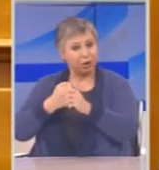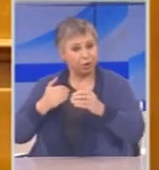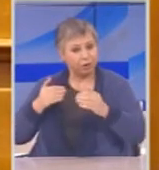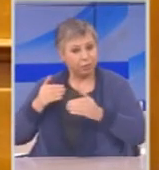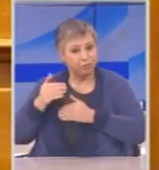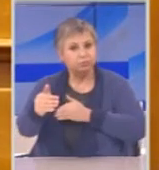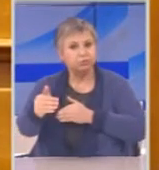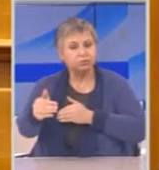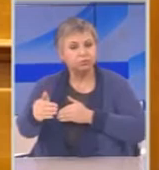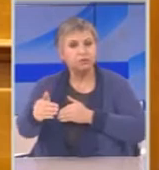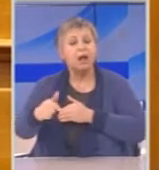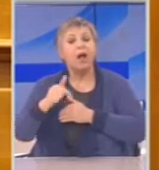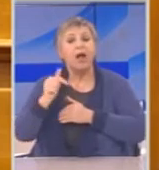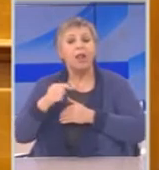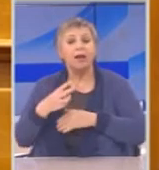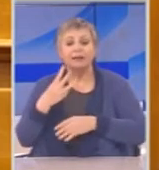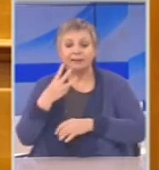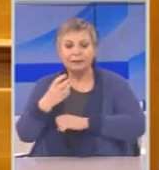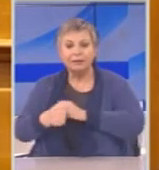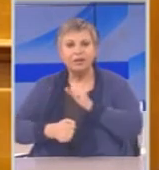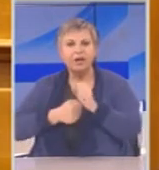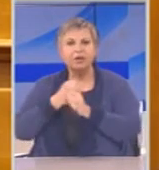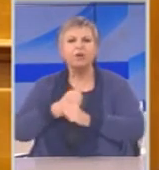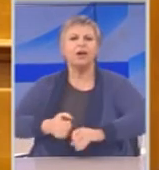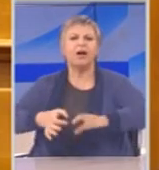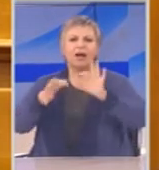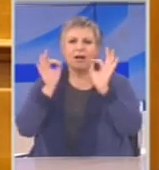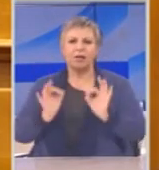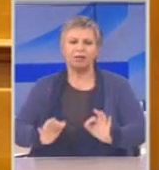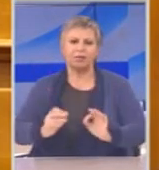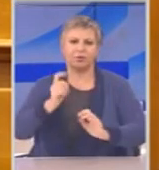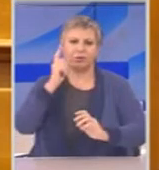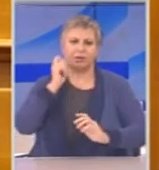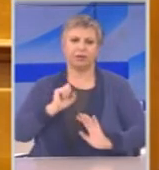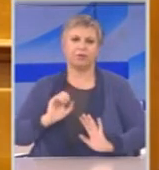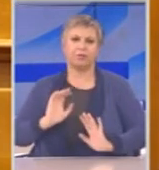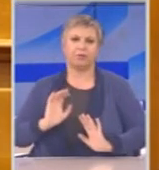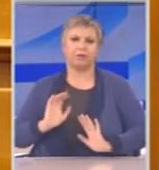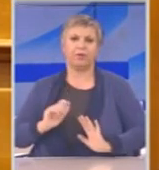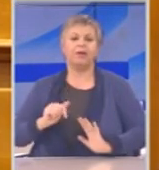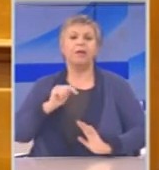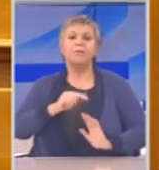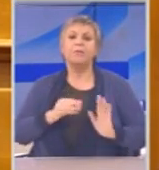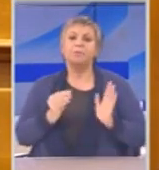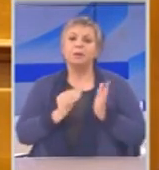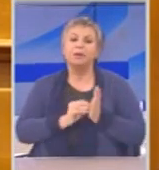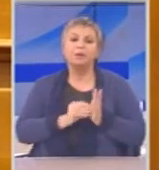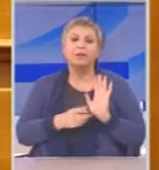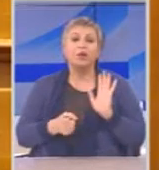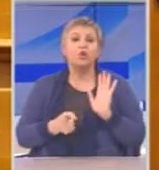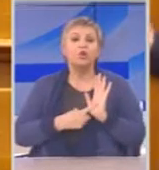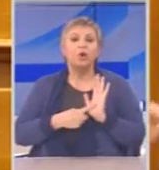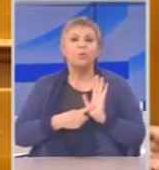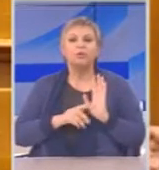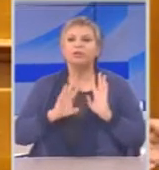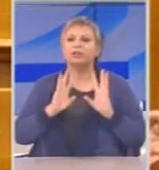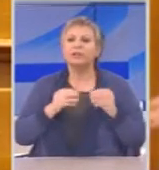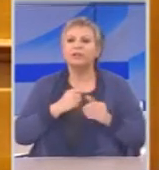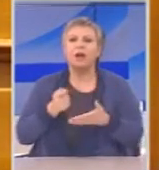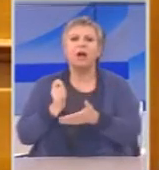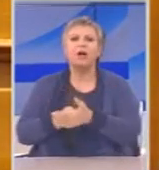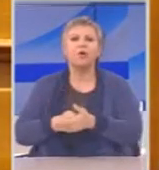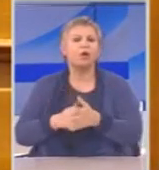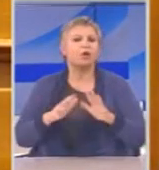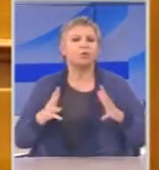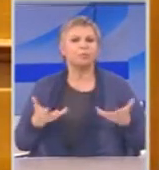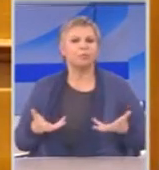στόχος μας είναι να αλλάξουμε το νόμο περί προμηθειών όχι με την έννοια της ανατροπής του αλλά με την